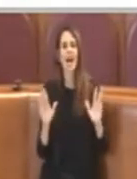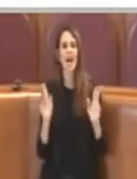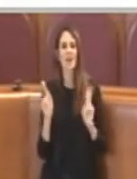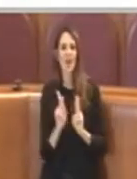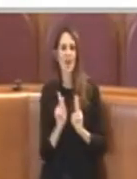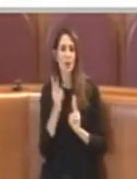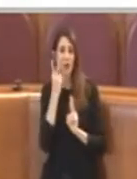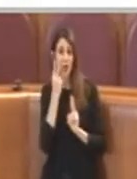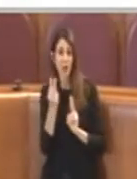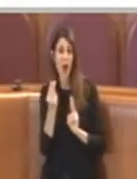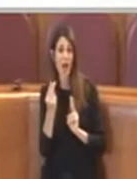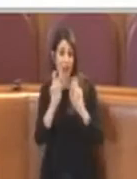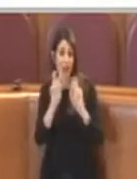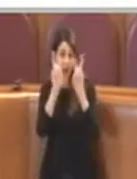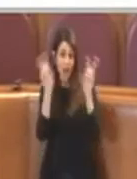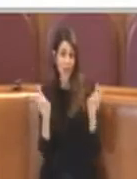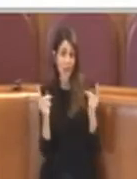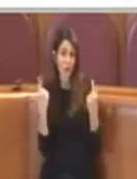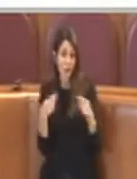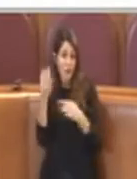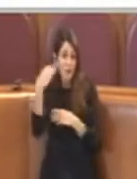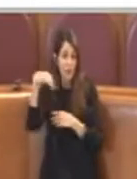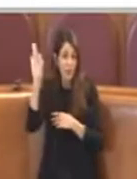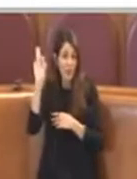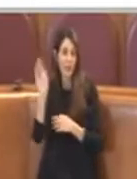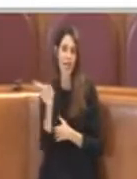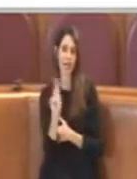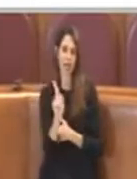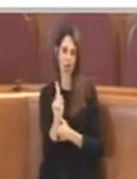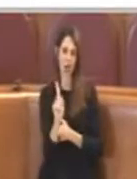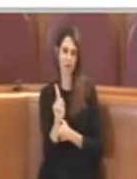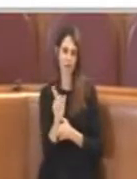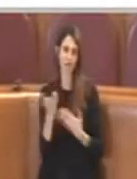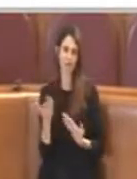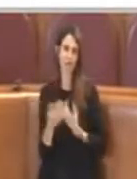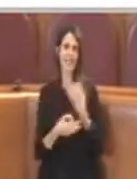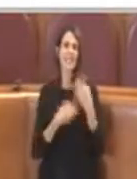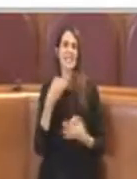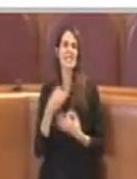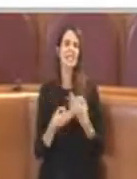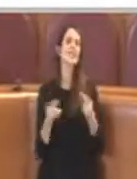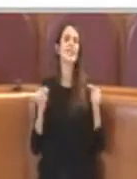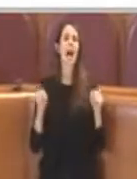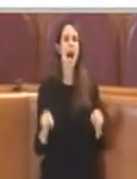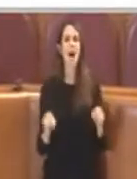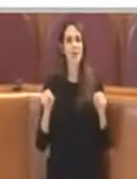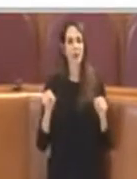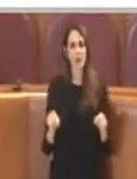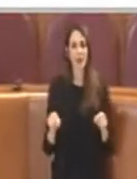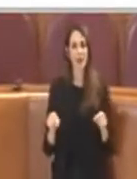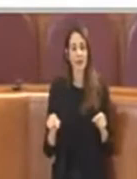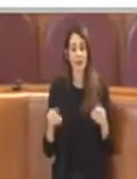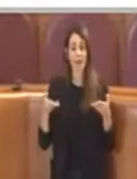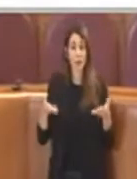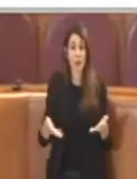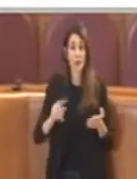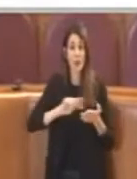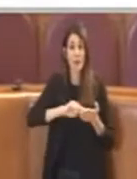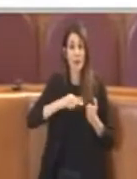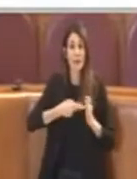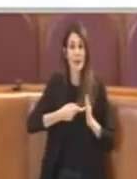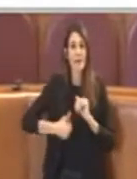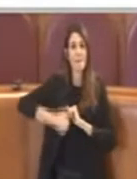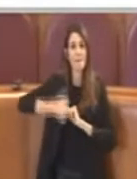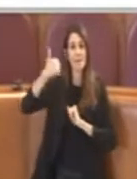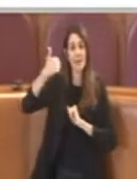riguardato questo aspetto specifico. Quindi devo dire che non mi risulta che attualmente il problema principale per le